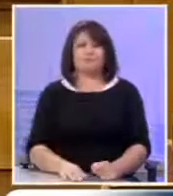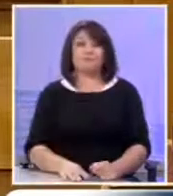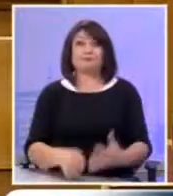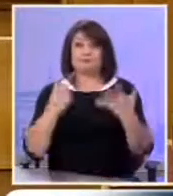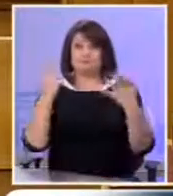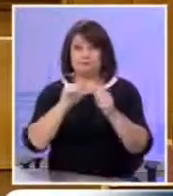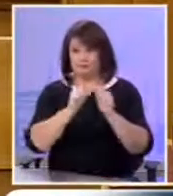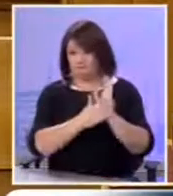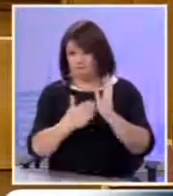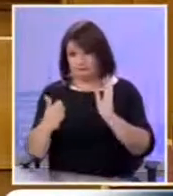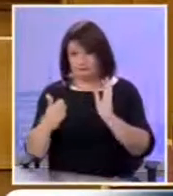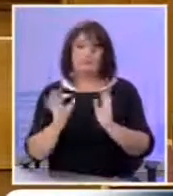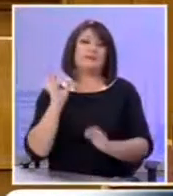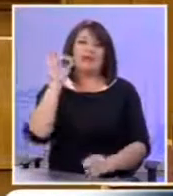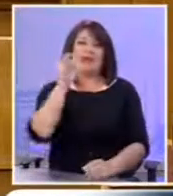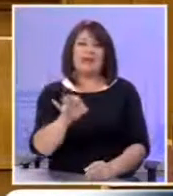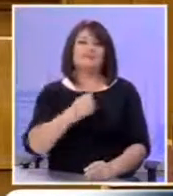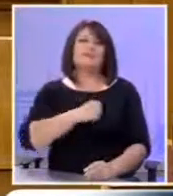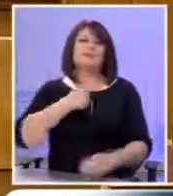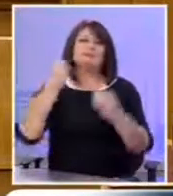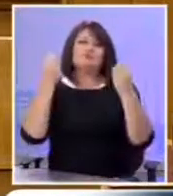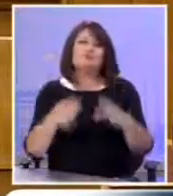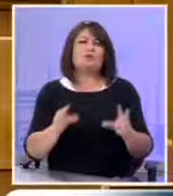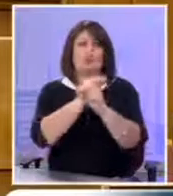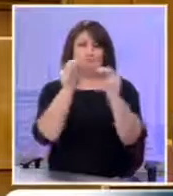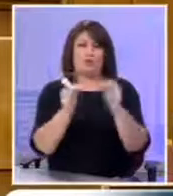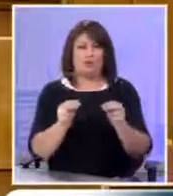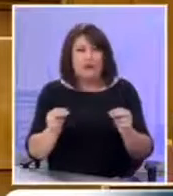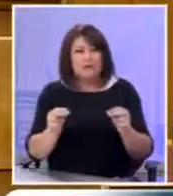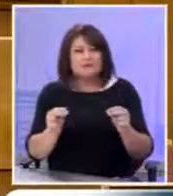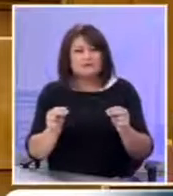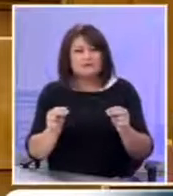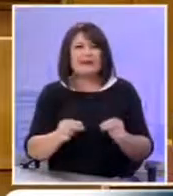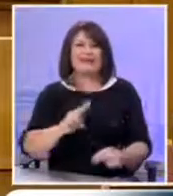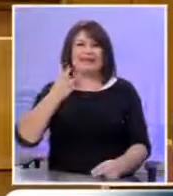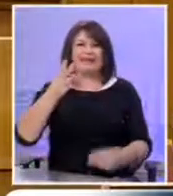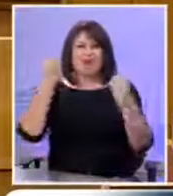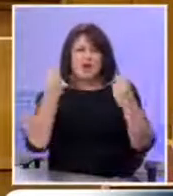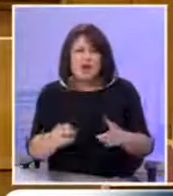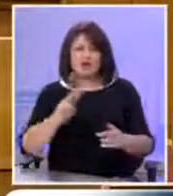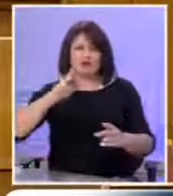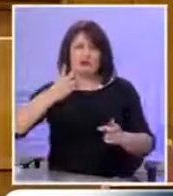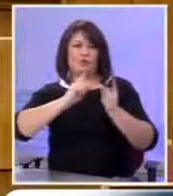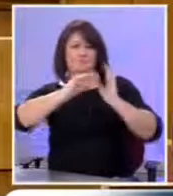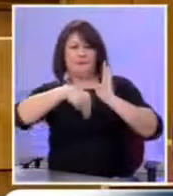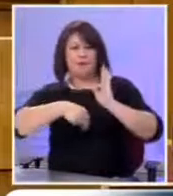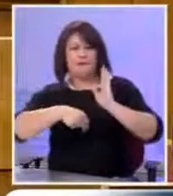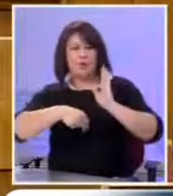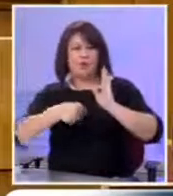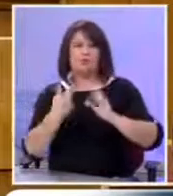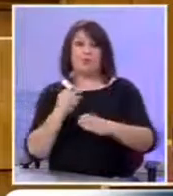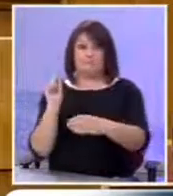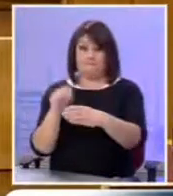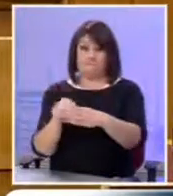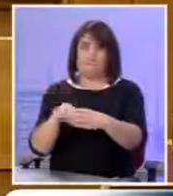επτάμινο οδήγησε σε τραγικά αποτελέσματα με κατάληξη στο τρίτο και χειρότερο μνημόνιο το οποίο ψήφισαν